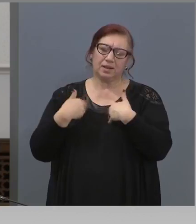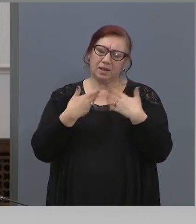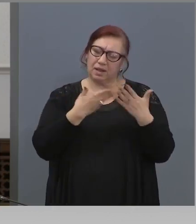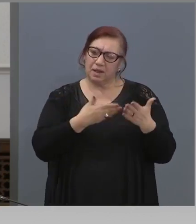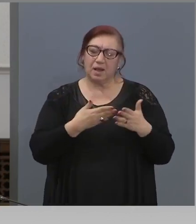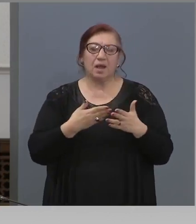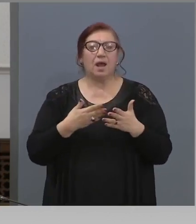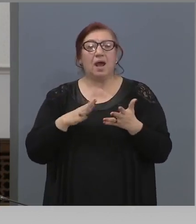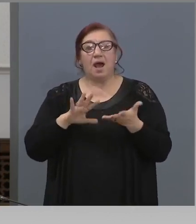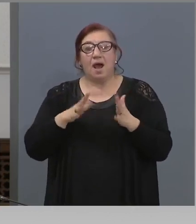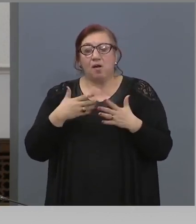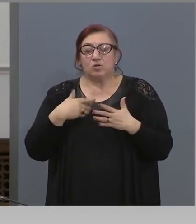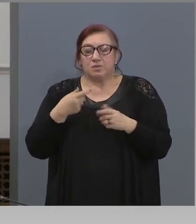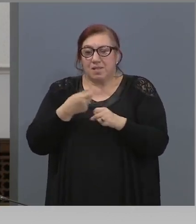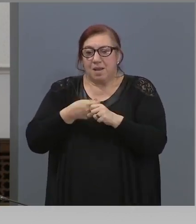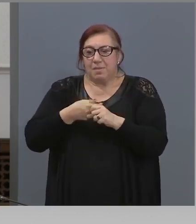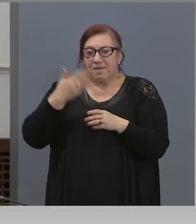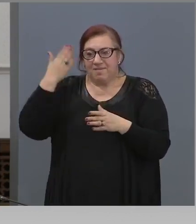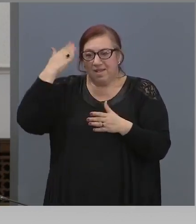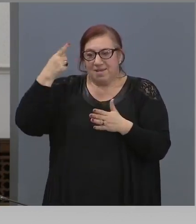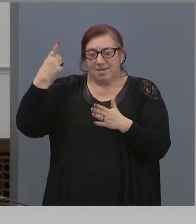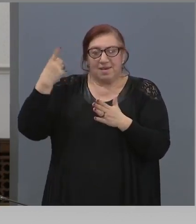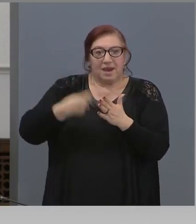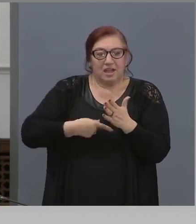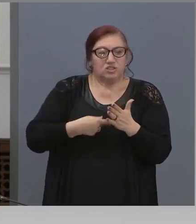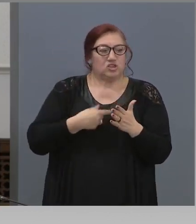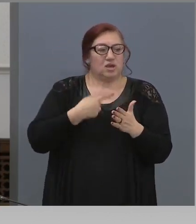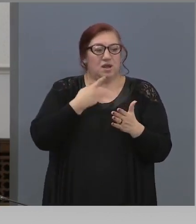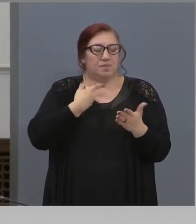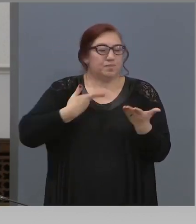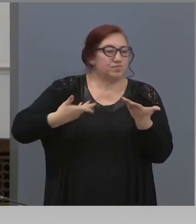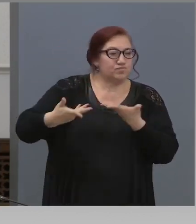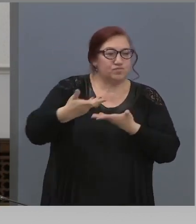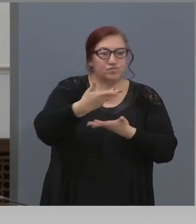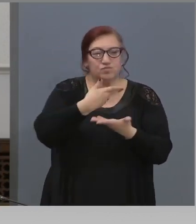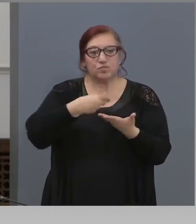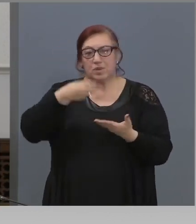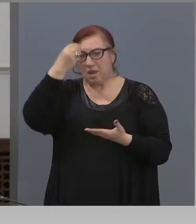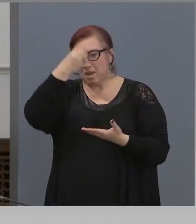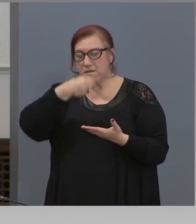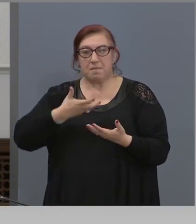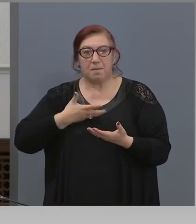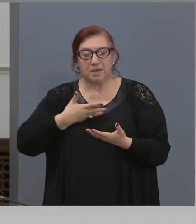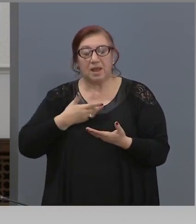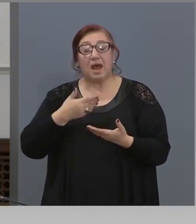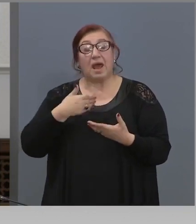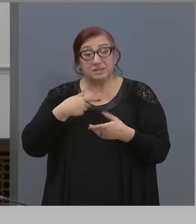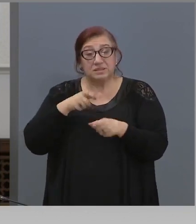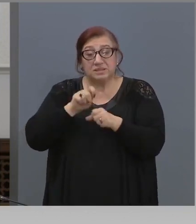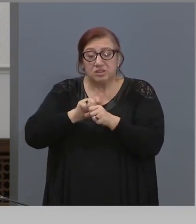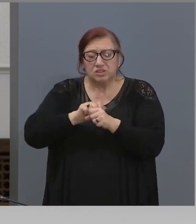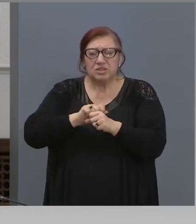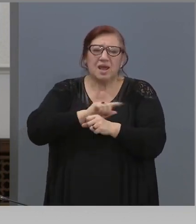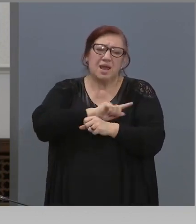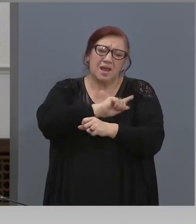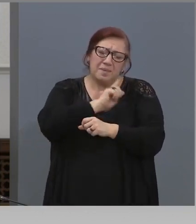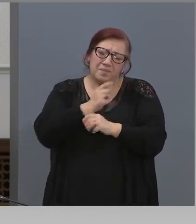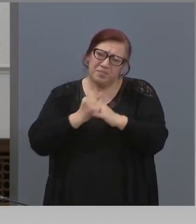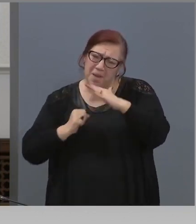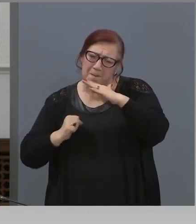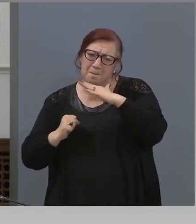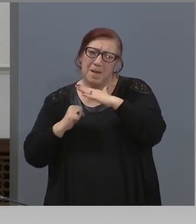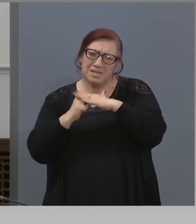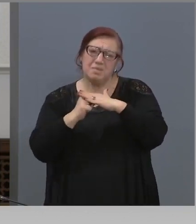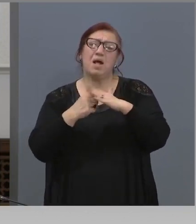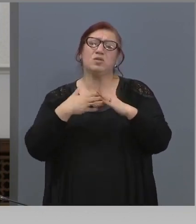Ако не сме били прави с владиците и патриарха, ще се постаравам максимално с колегите да въведеме